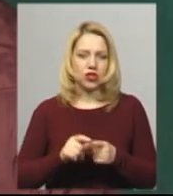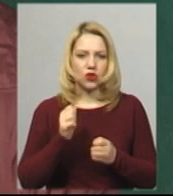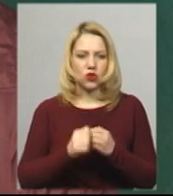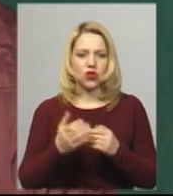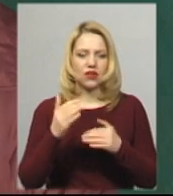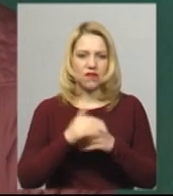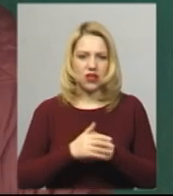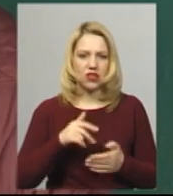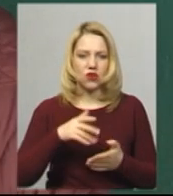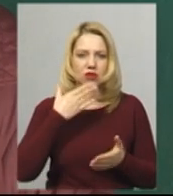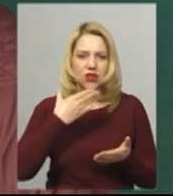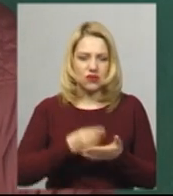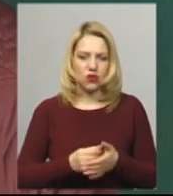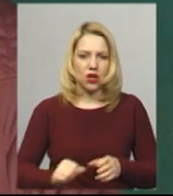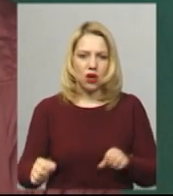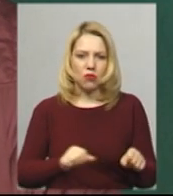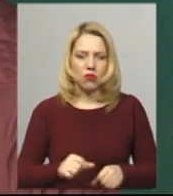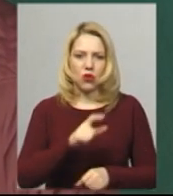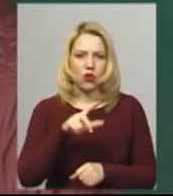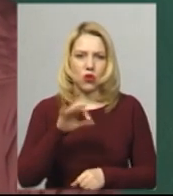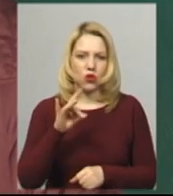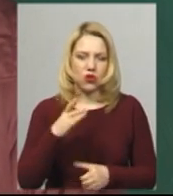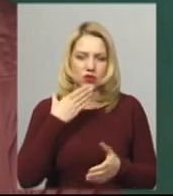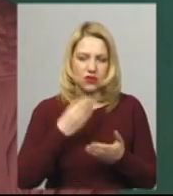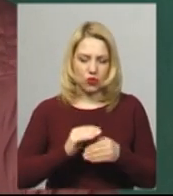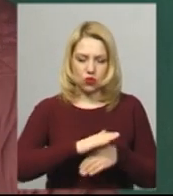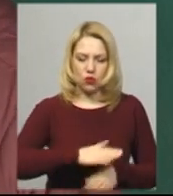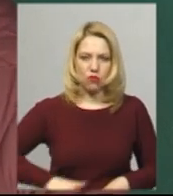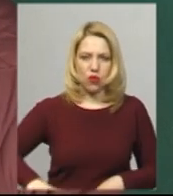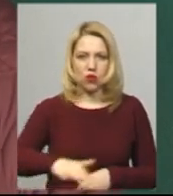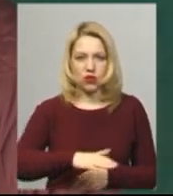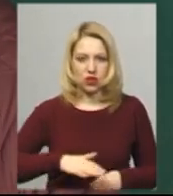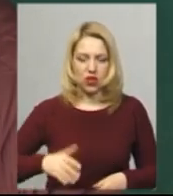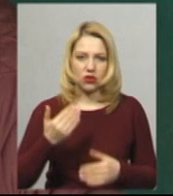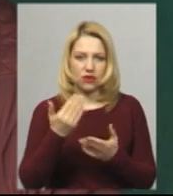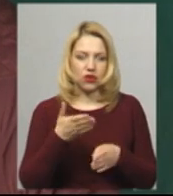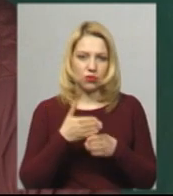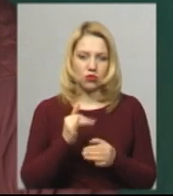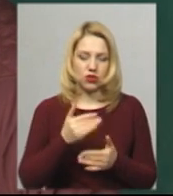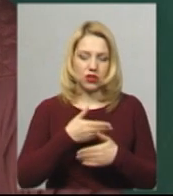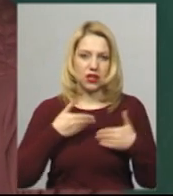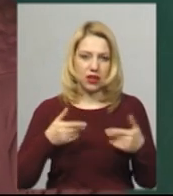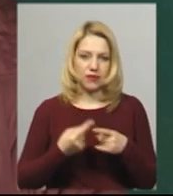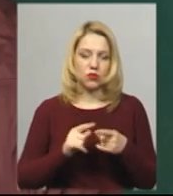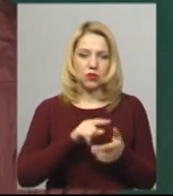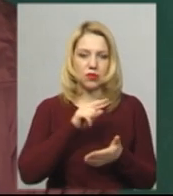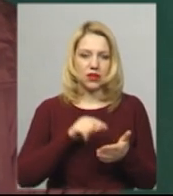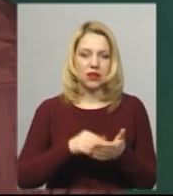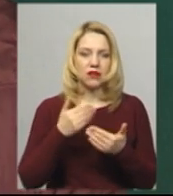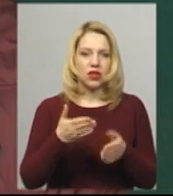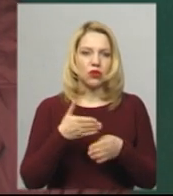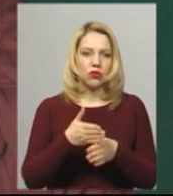площадку на свою, помийте хлорним розчином свою площадочку. Ви допоможете і нам в цьому питанні, і ви